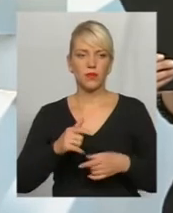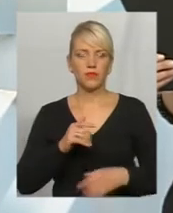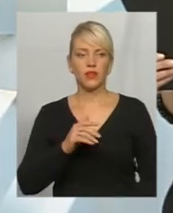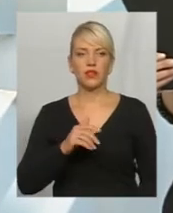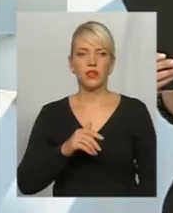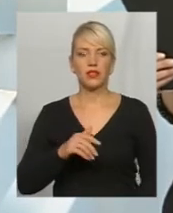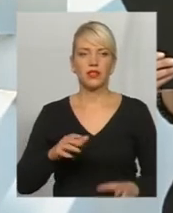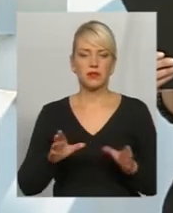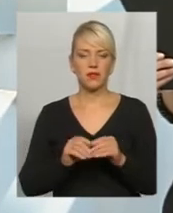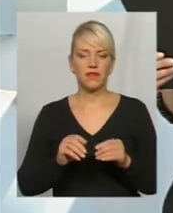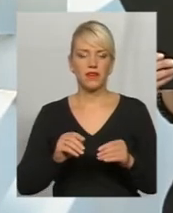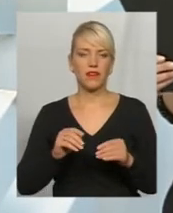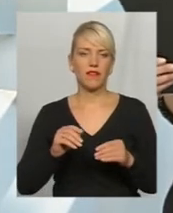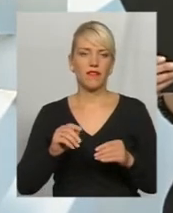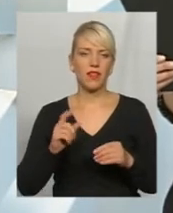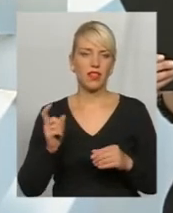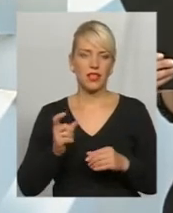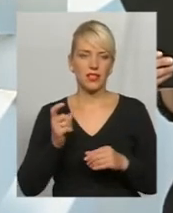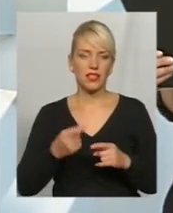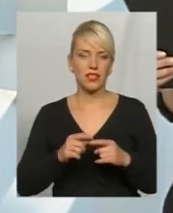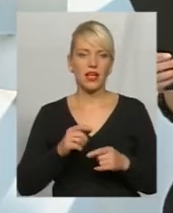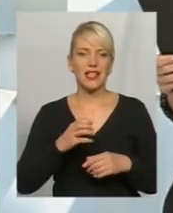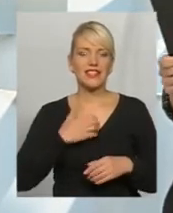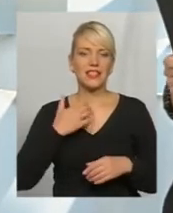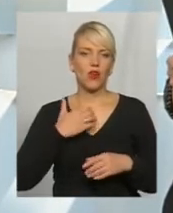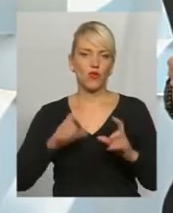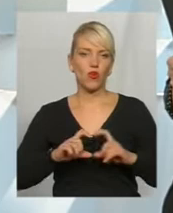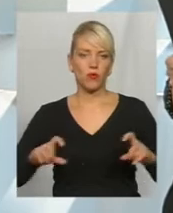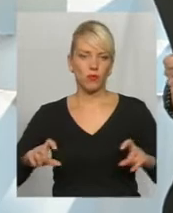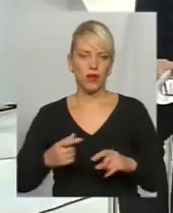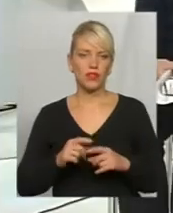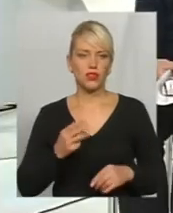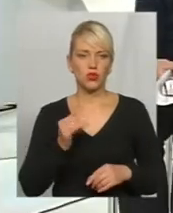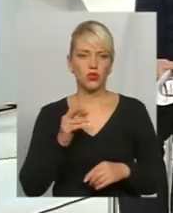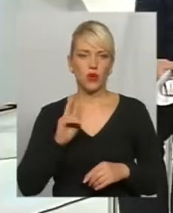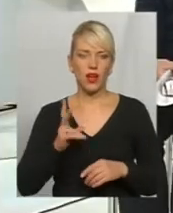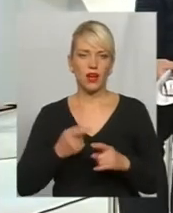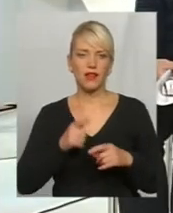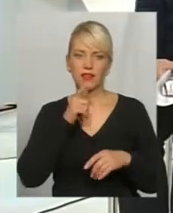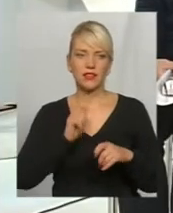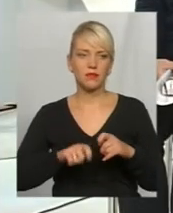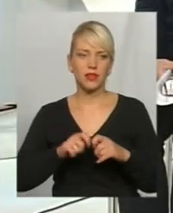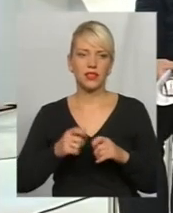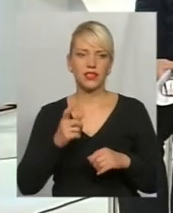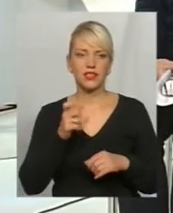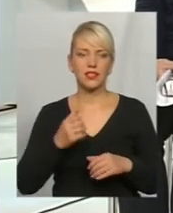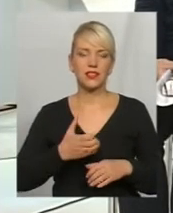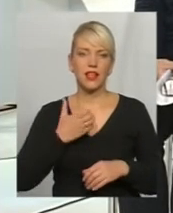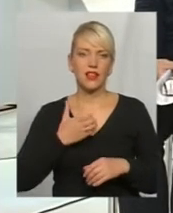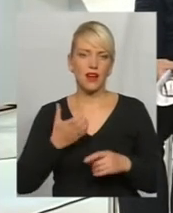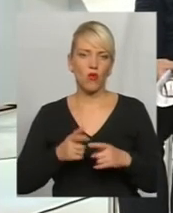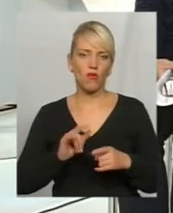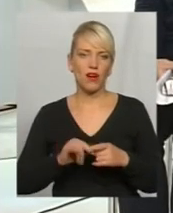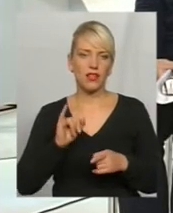співвласник страхового брокера StarLife, Ярослав Аштиполяк, експерт з питань страхування, та Светлана Лисюк, заступник начальника з